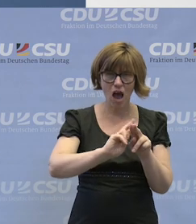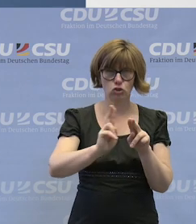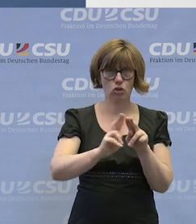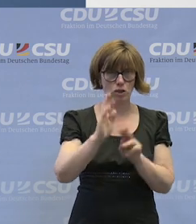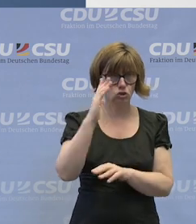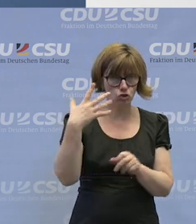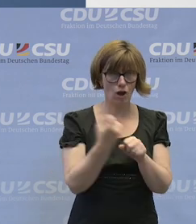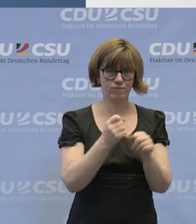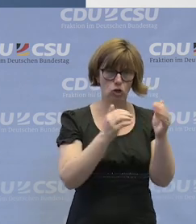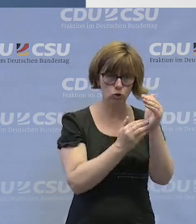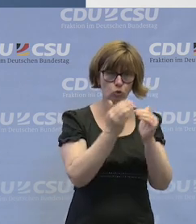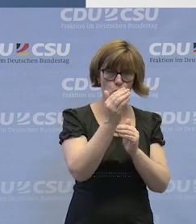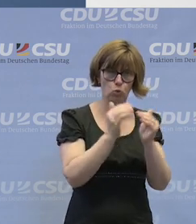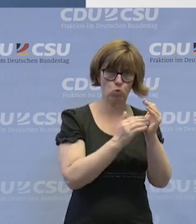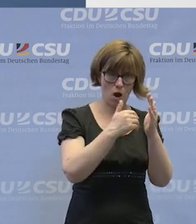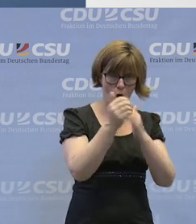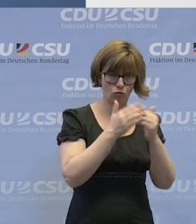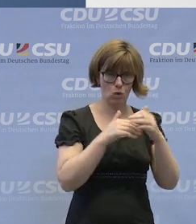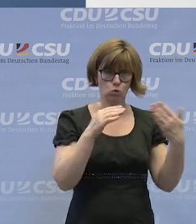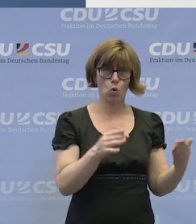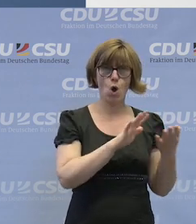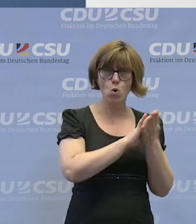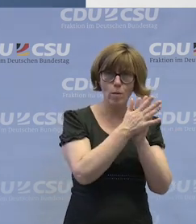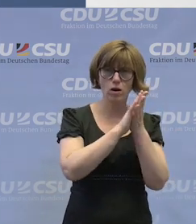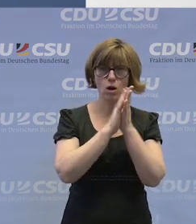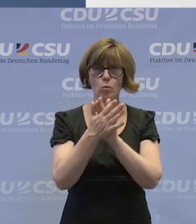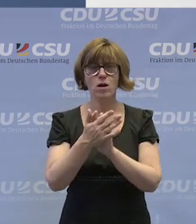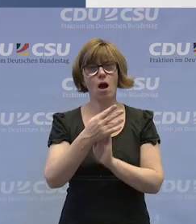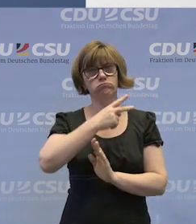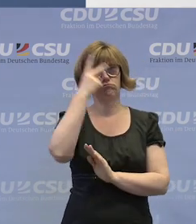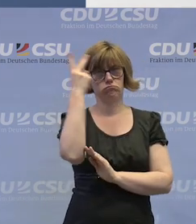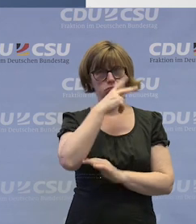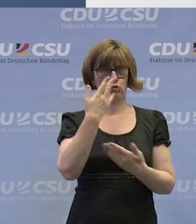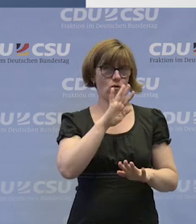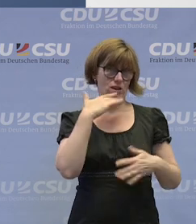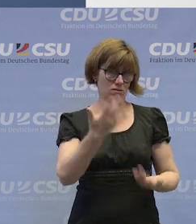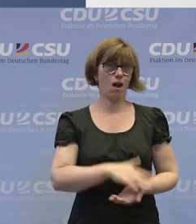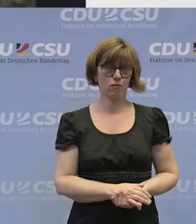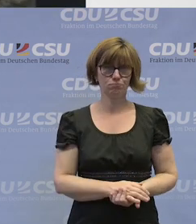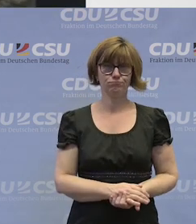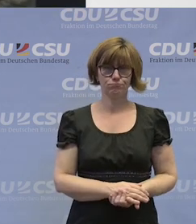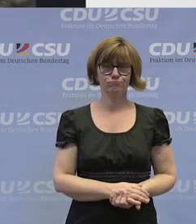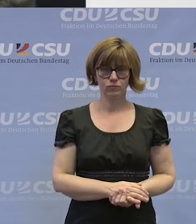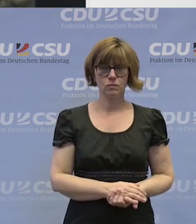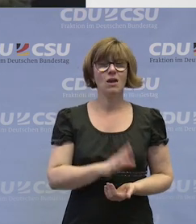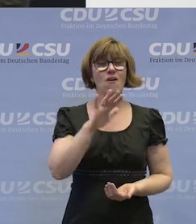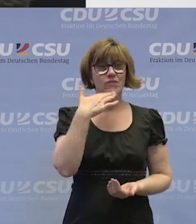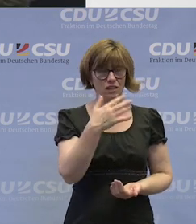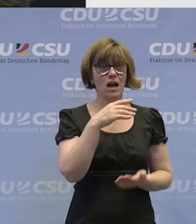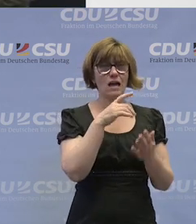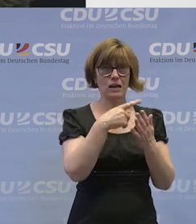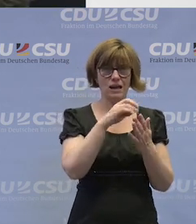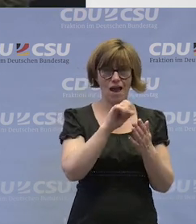gelingt, Strukturen so zu schaffen, dass Übergänge verständlich werden. Ja, vielen Dank erstmal. Vielen Dank, Herr Greis.